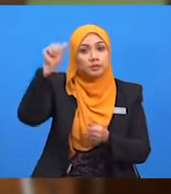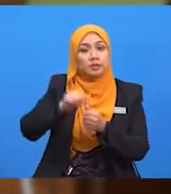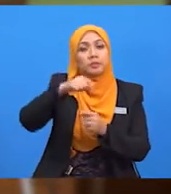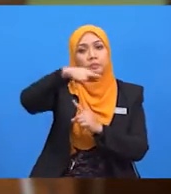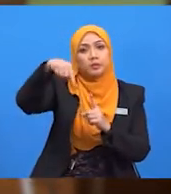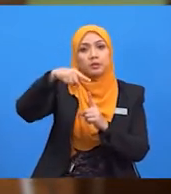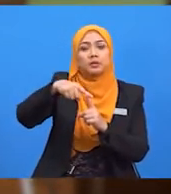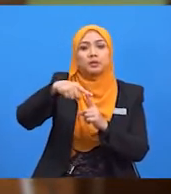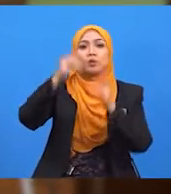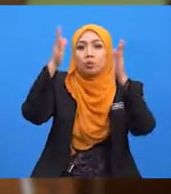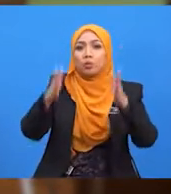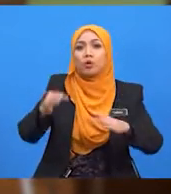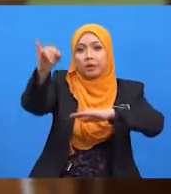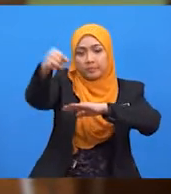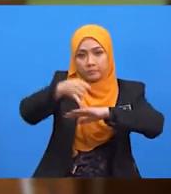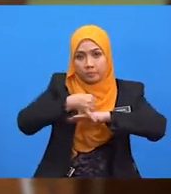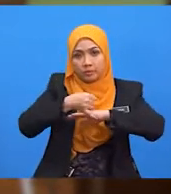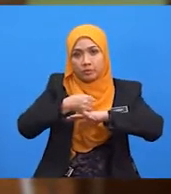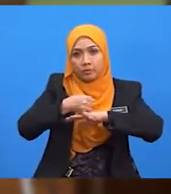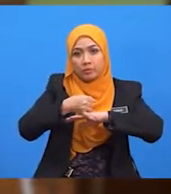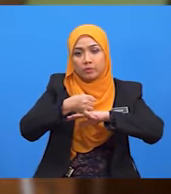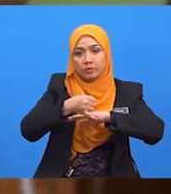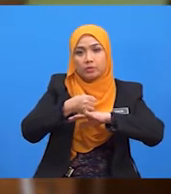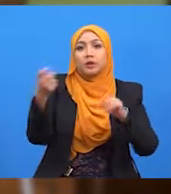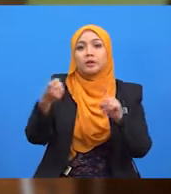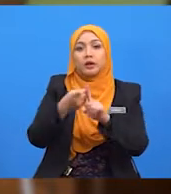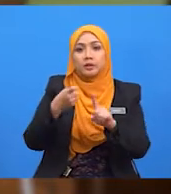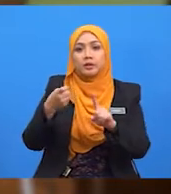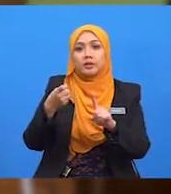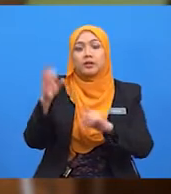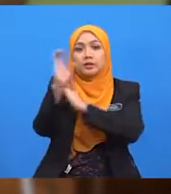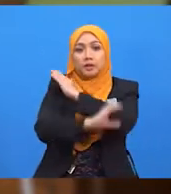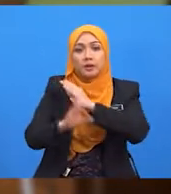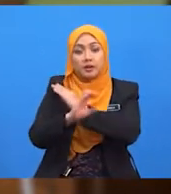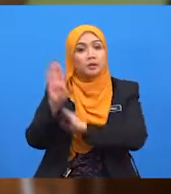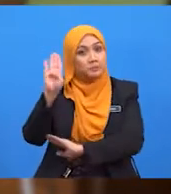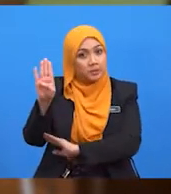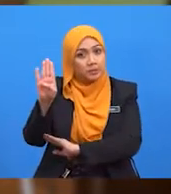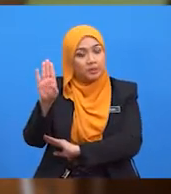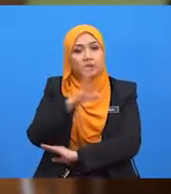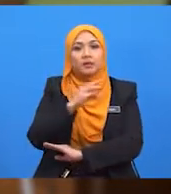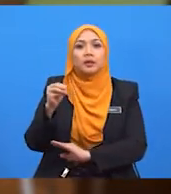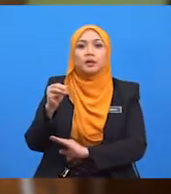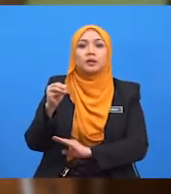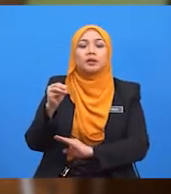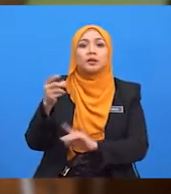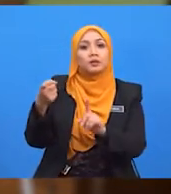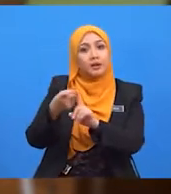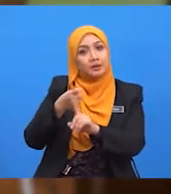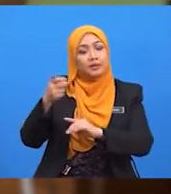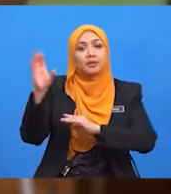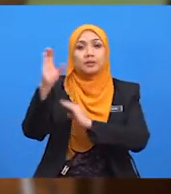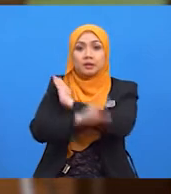pengimport, pengimport ini adalah daripada negara B. dan pengimport dari negara B ini